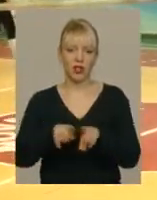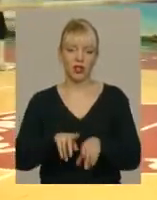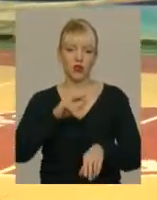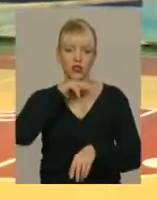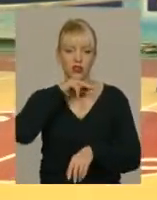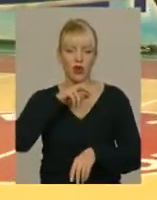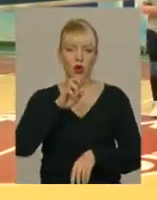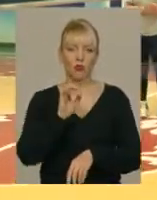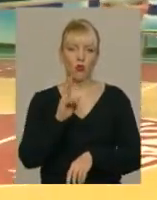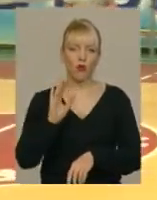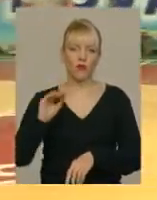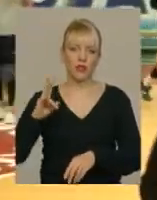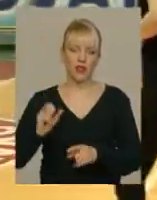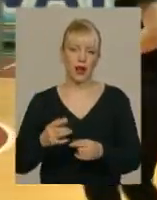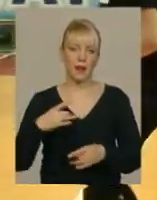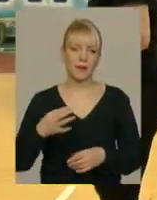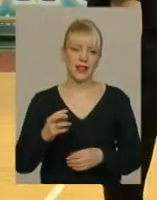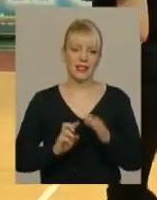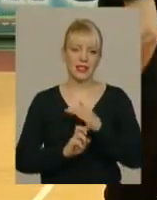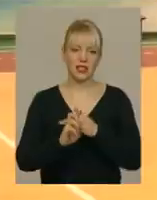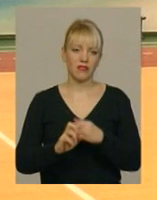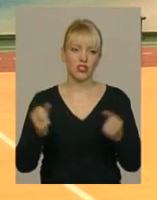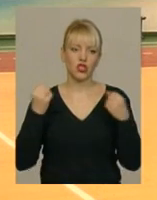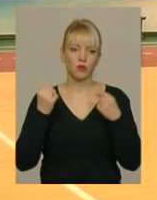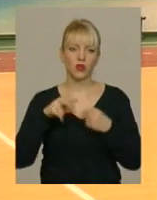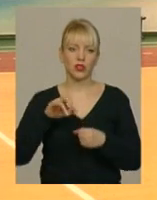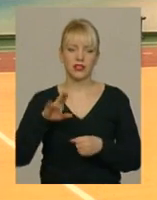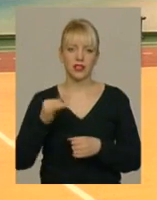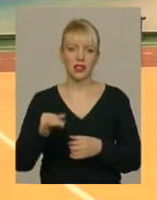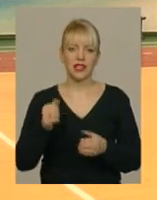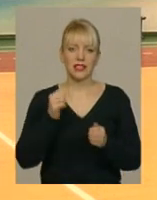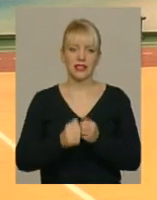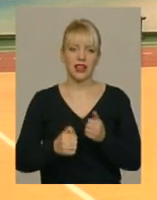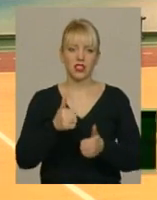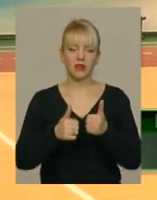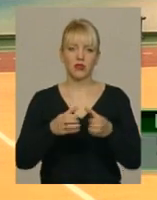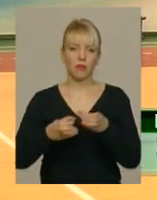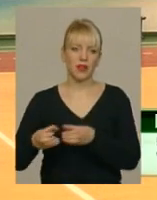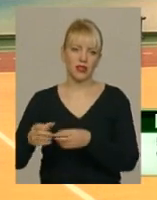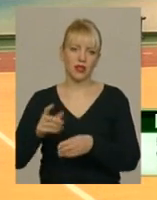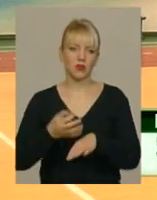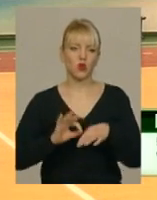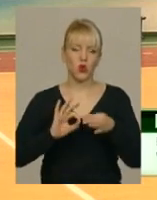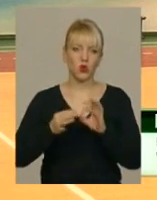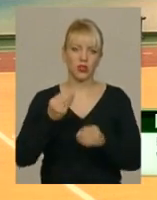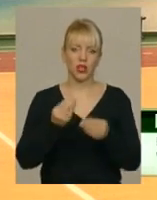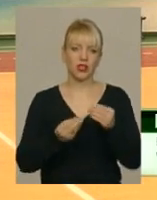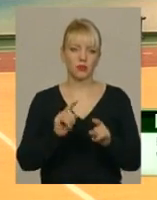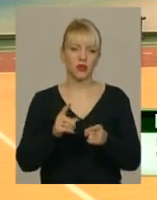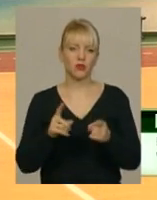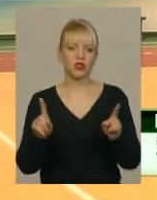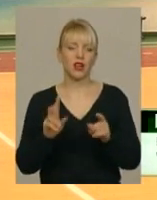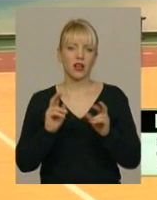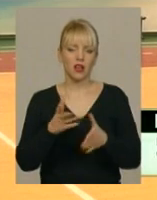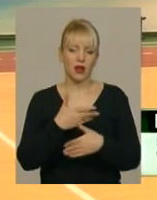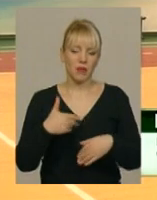Чернівецькою Буковиною і Біло-Церківським спортліцеєм. З кожним соперником складно грати, тому що ми